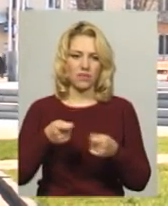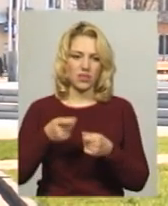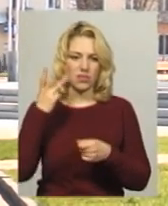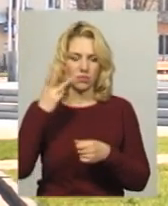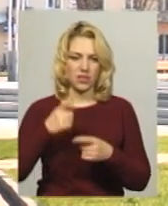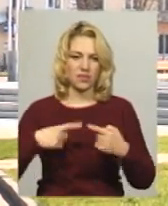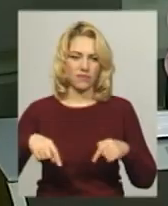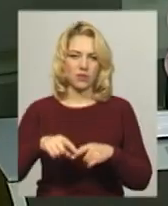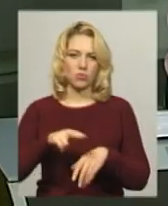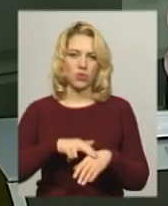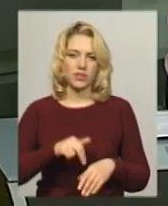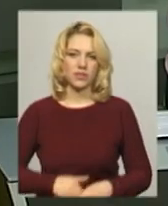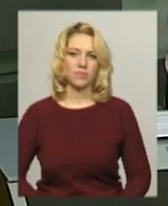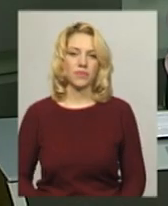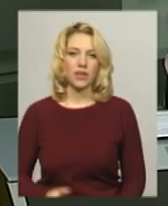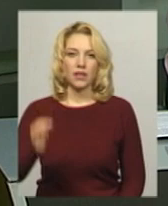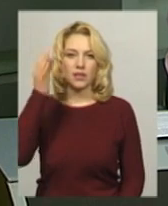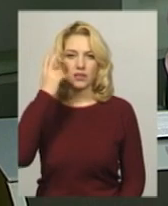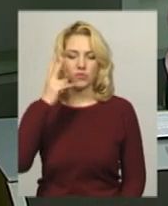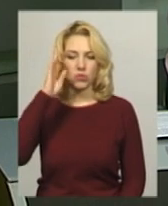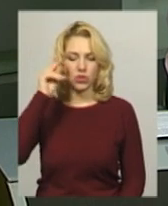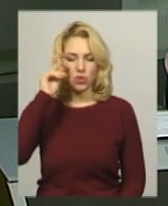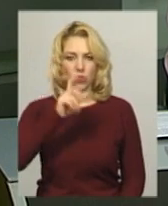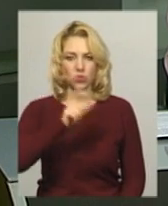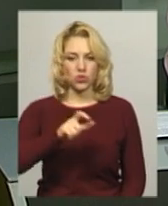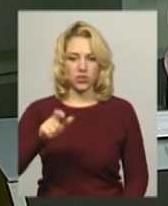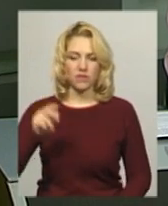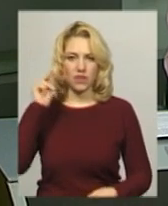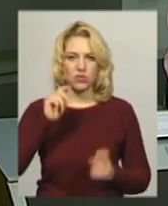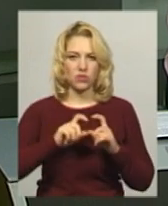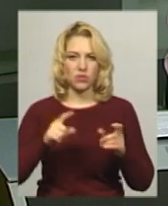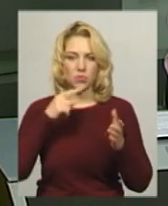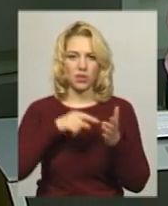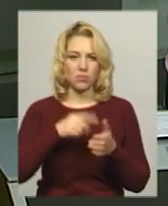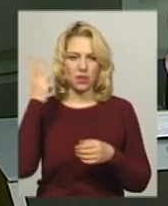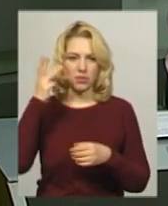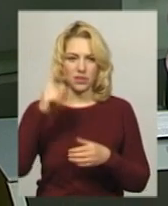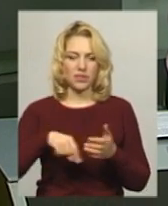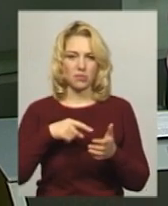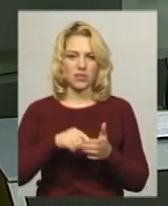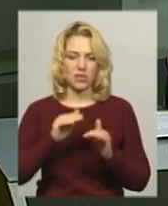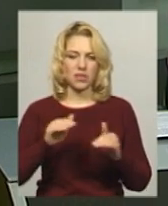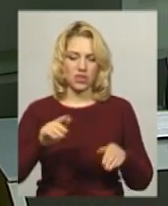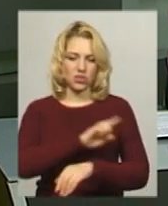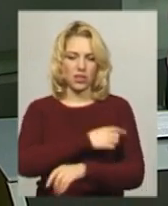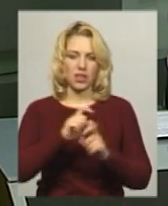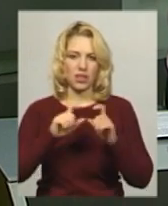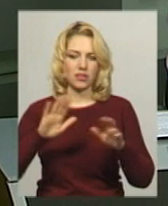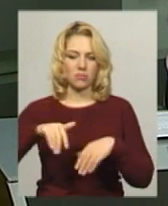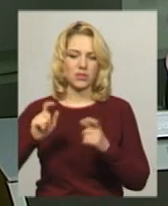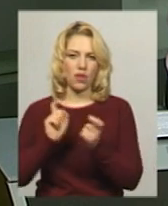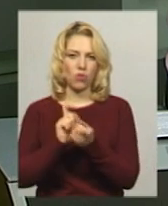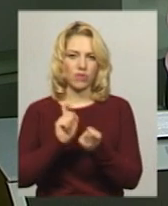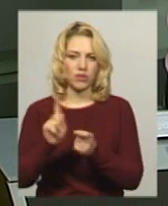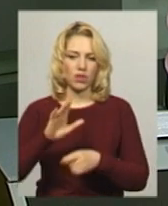поліції. Нагадаю, двоє учнів навчального закладу потрапили до Хмельницької міської дитячої лікарні після конфлікту, що